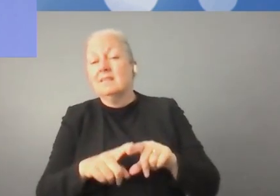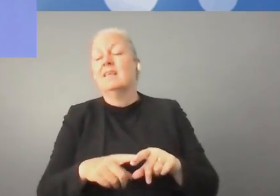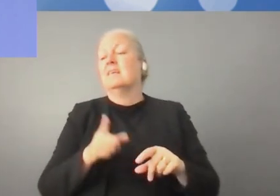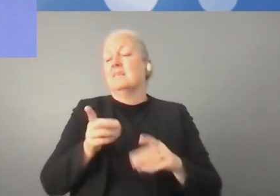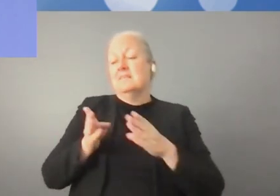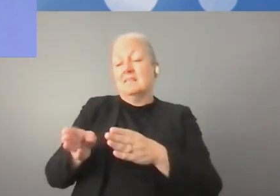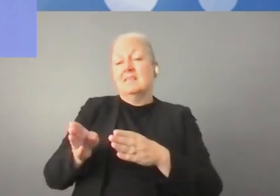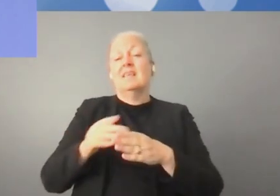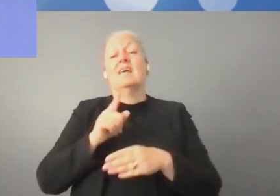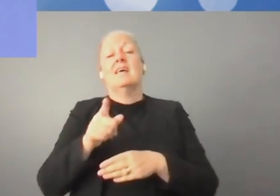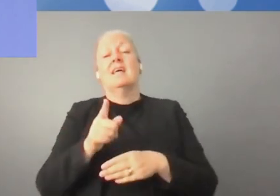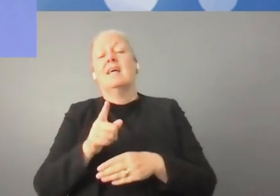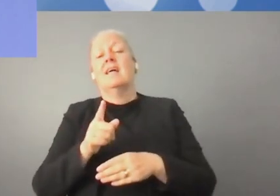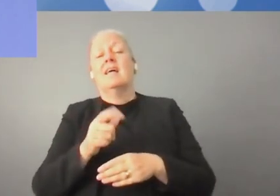fond